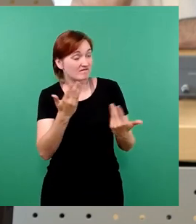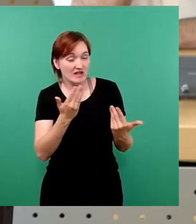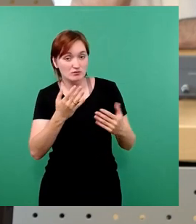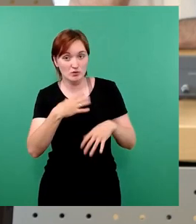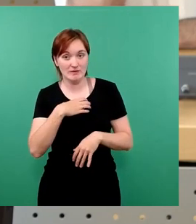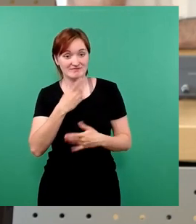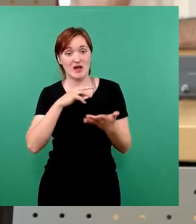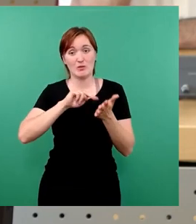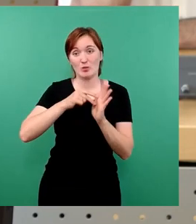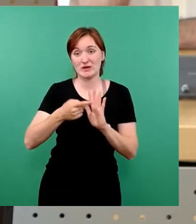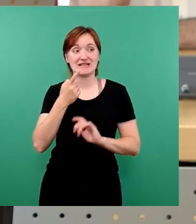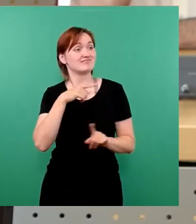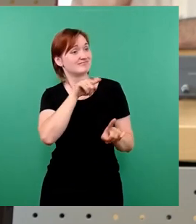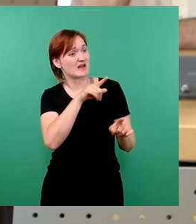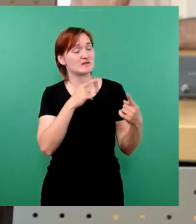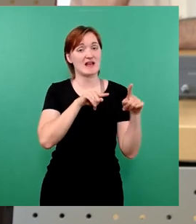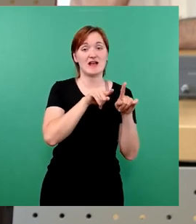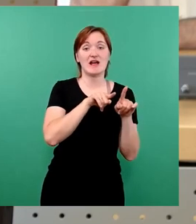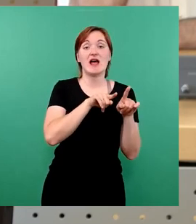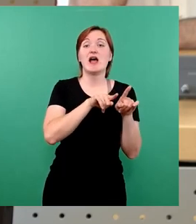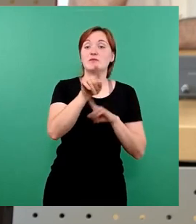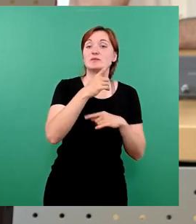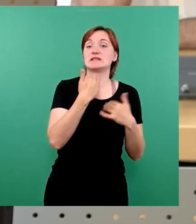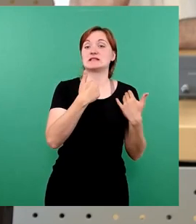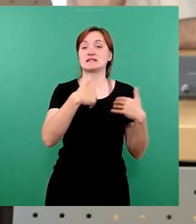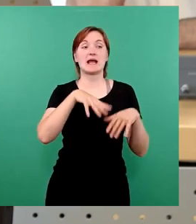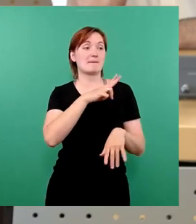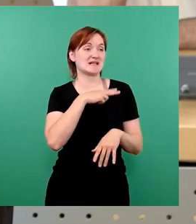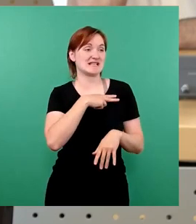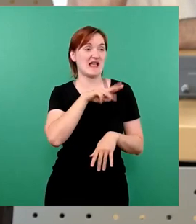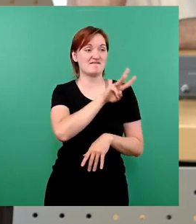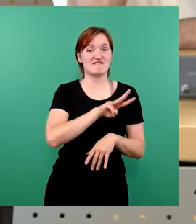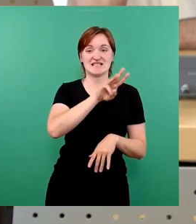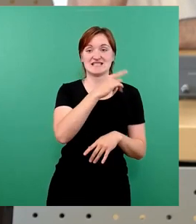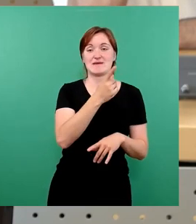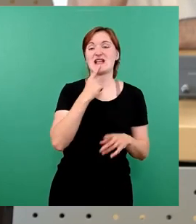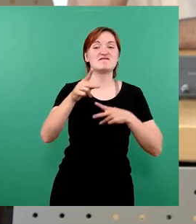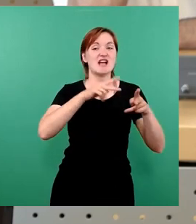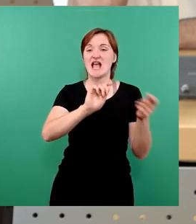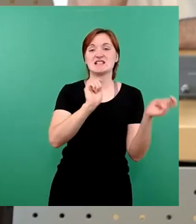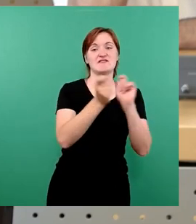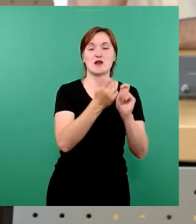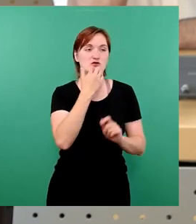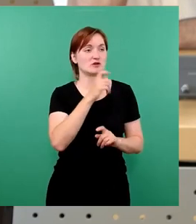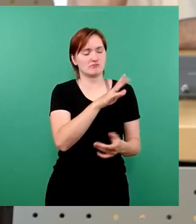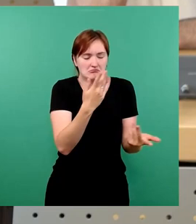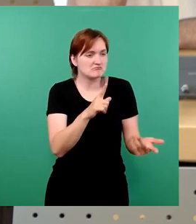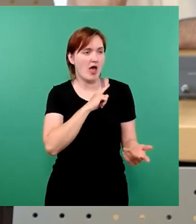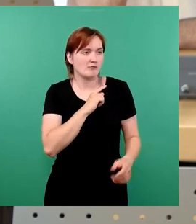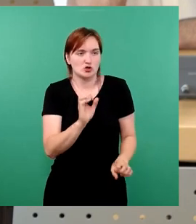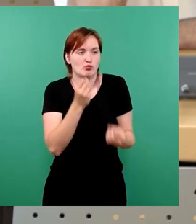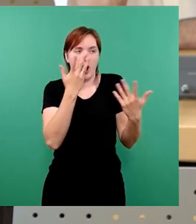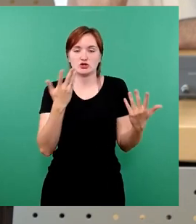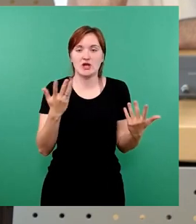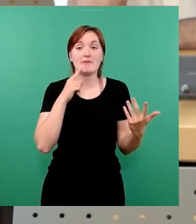Politik Ihres FDP-Verkehrsministers Wissing, der genauso die Verkehrswende verweigert. Das überrascht jetzt nicht, aber wir